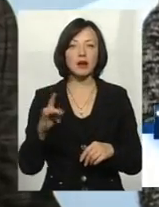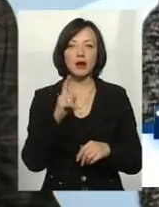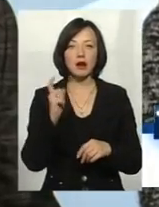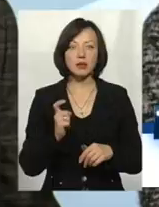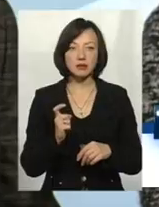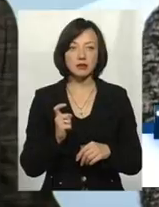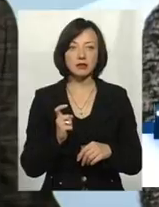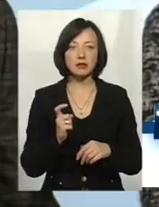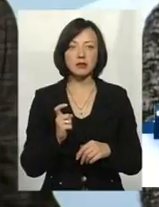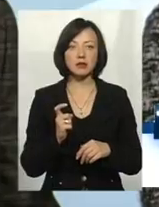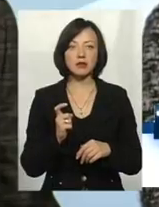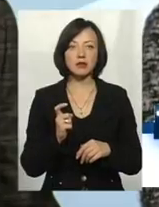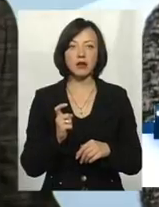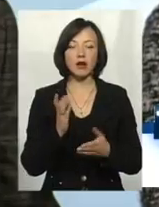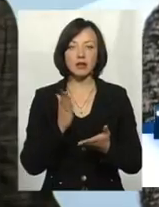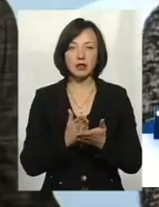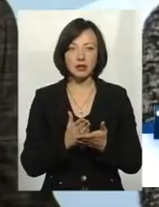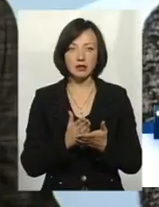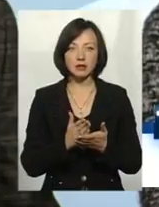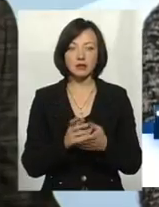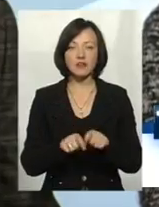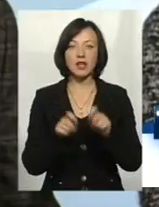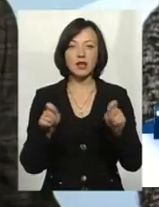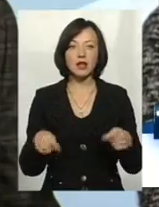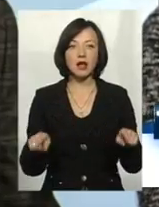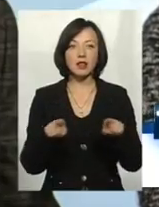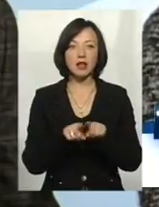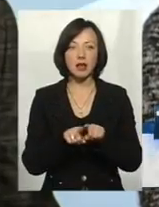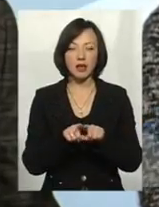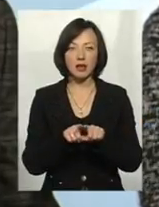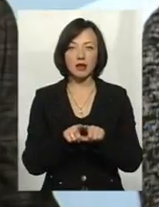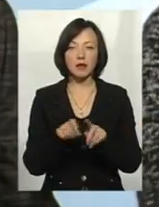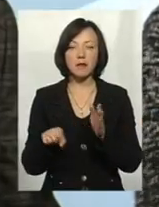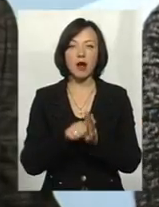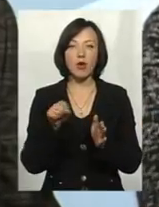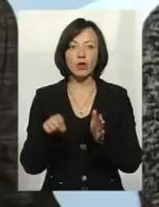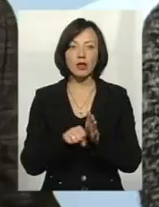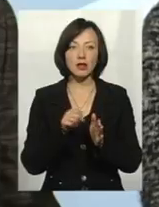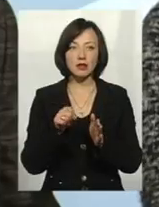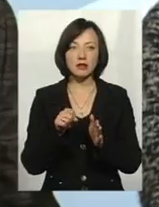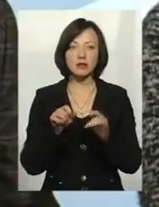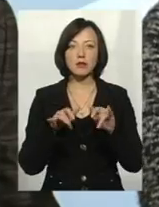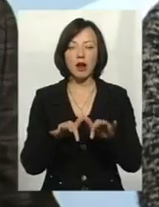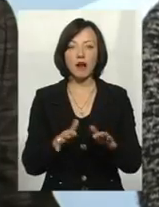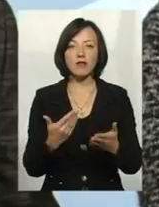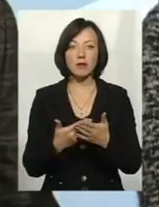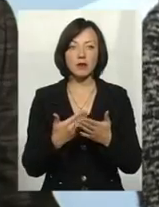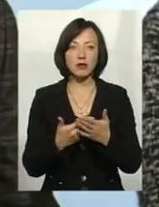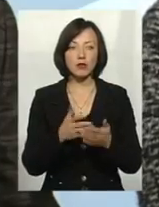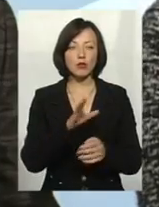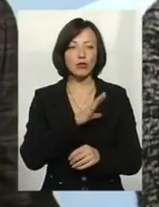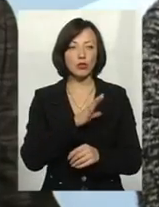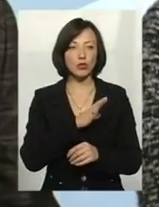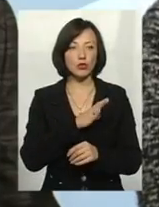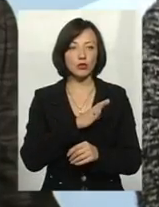Неодноразово є викриття таких браконьєрських справ, як, наприклад, було